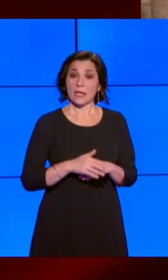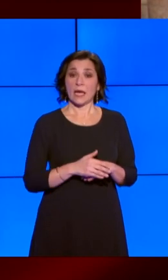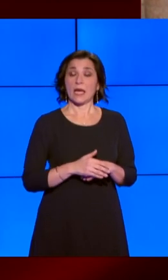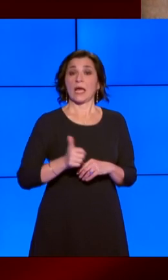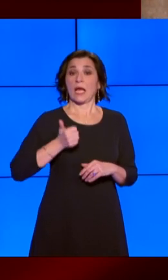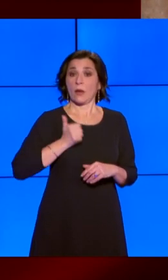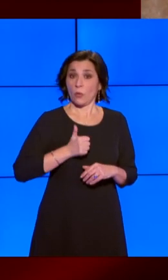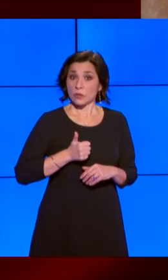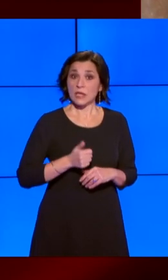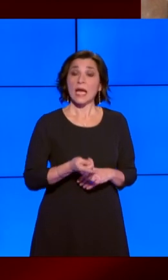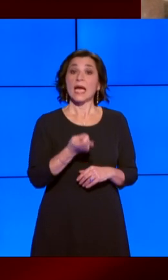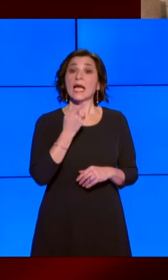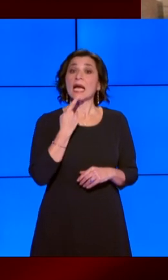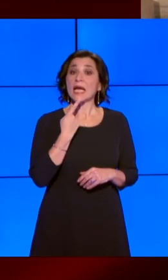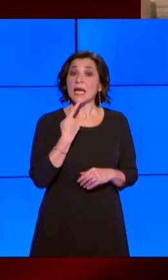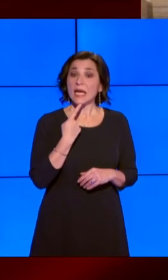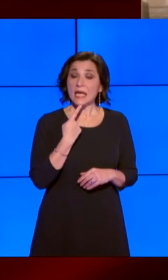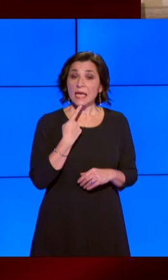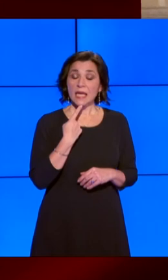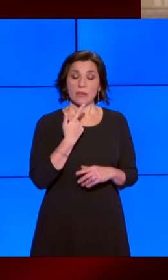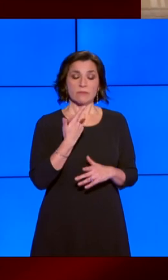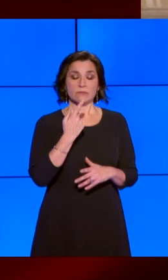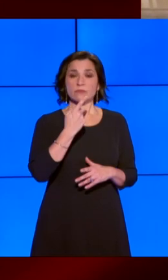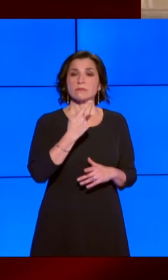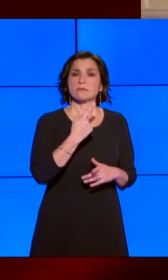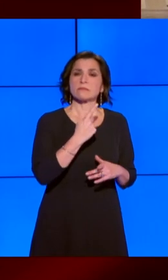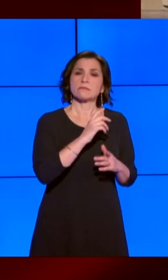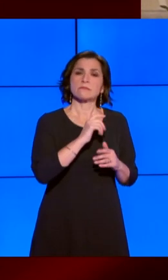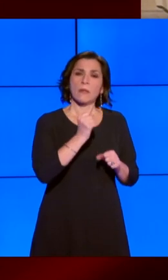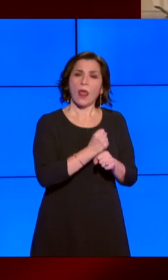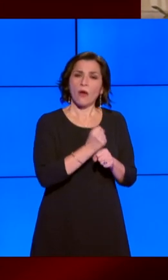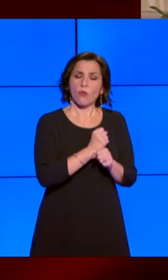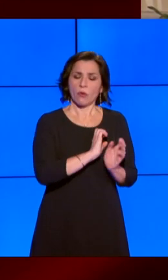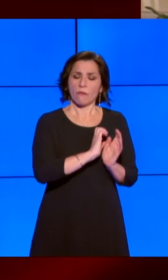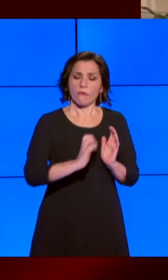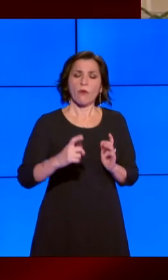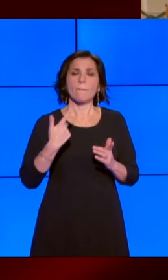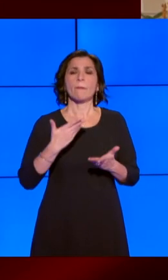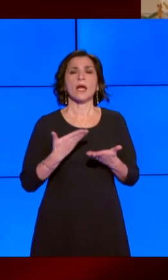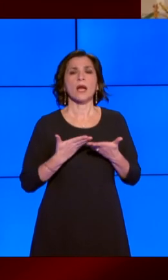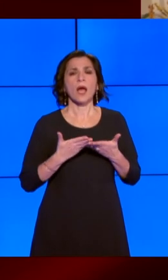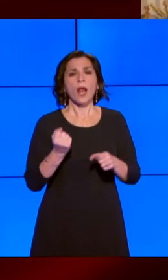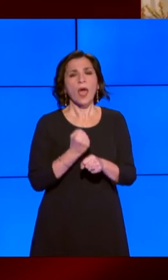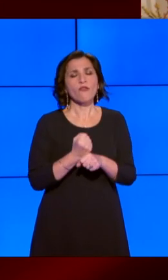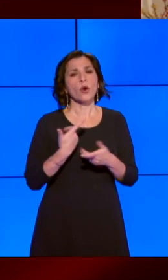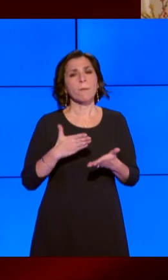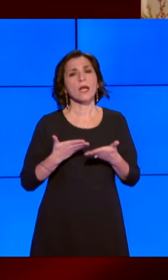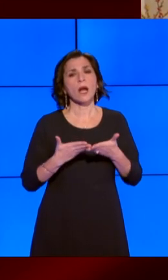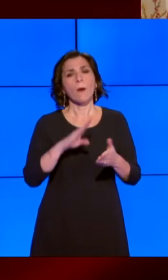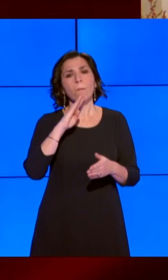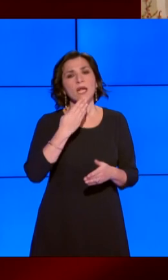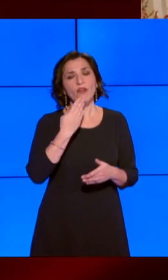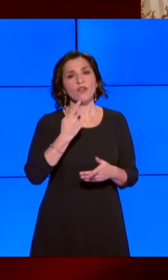coloro che con vari ruoli e compiti operano a beneficio della Repubblica di tutti noi cittadini.